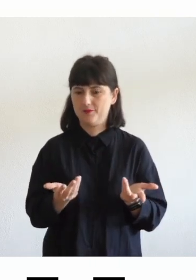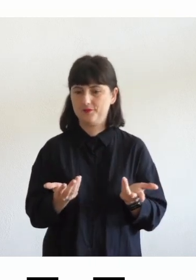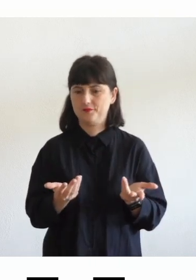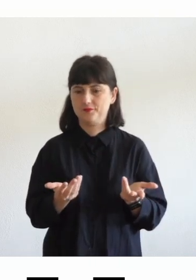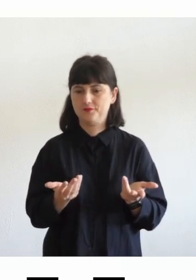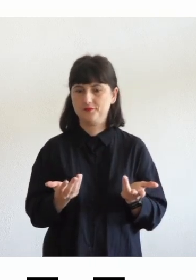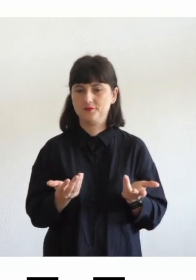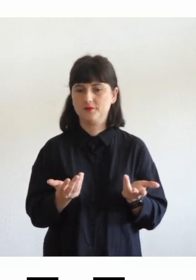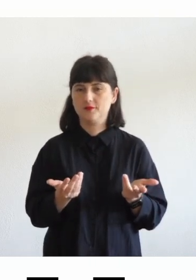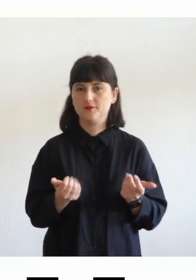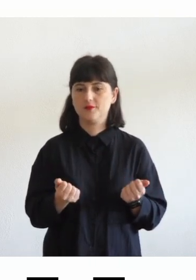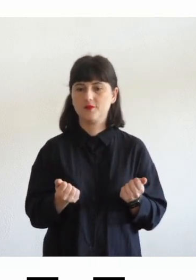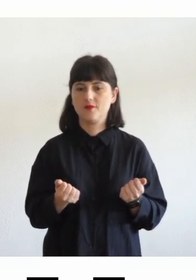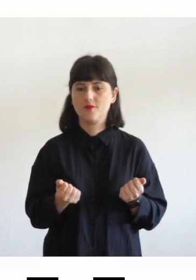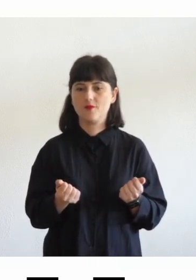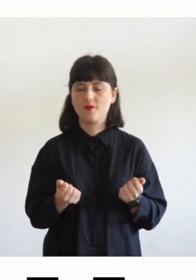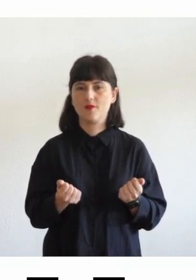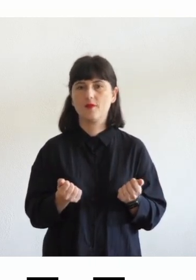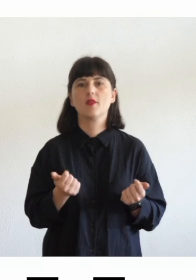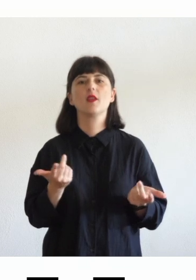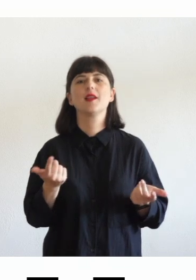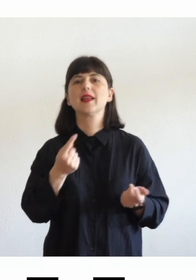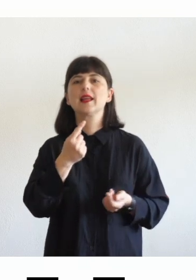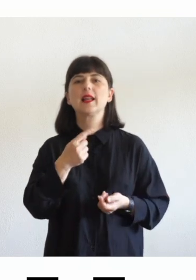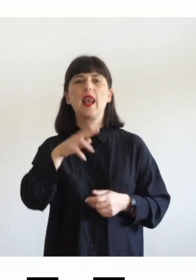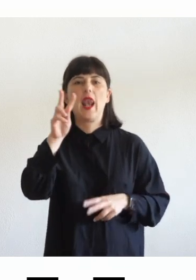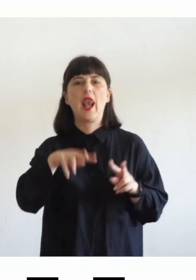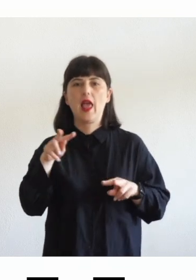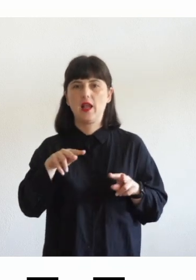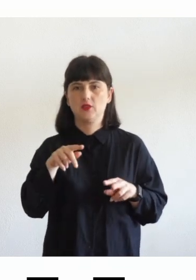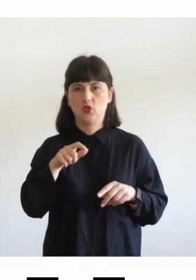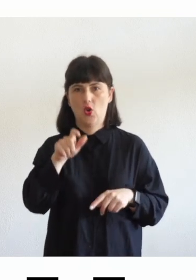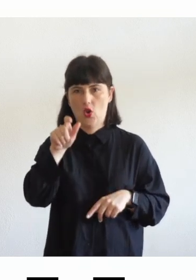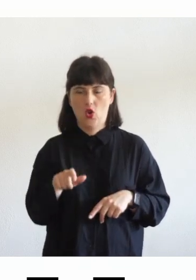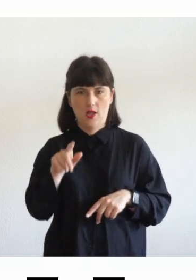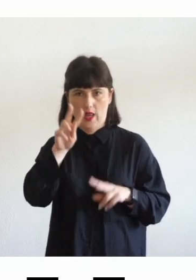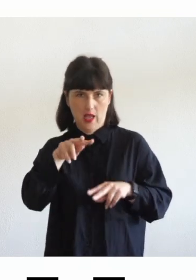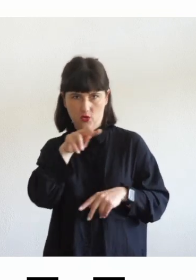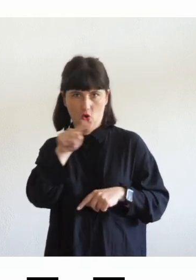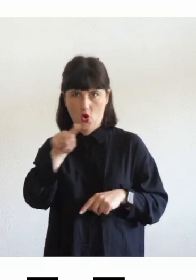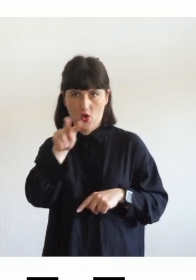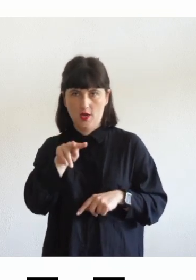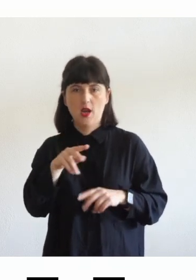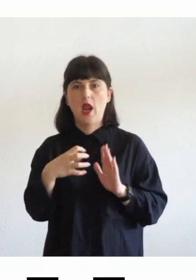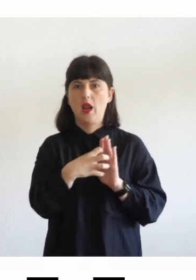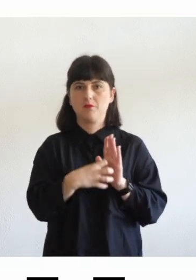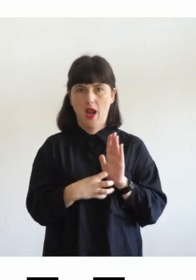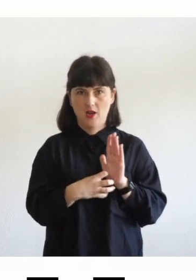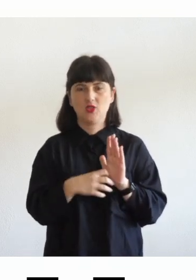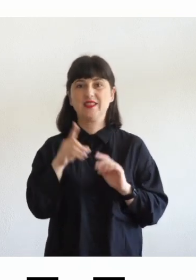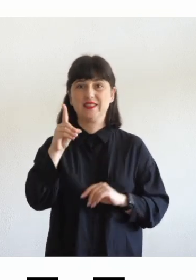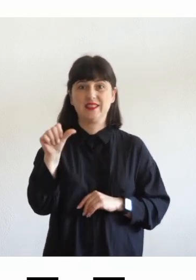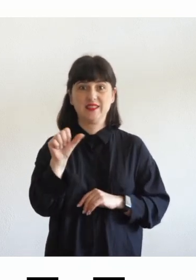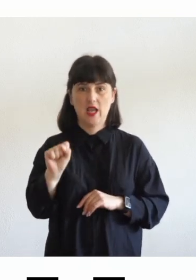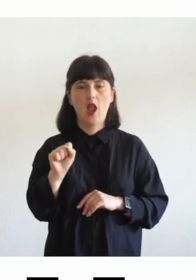le immagini chiaramente il lettore con DSA è molto più sensibile alle immagini quindi bisogna avere molta attenzione